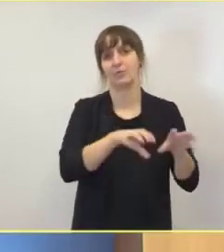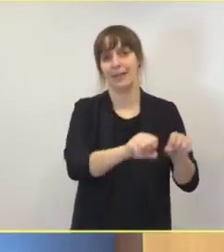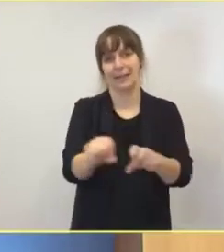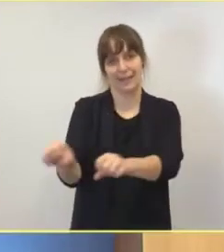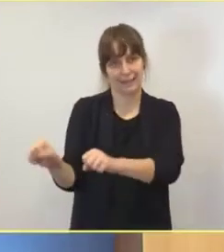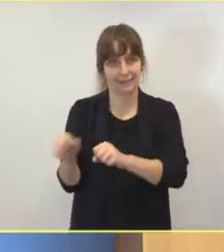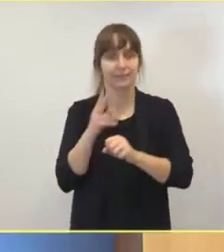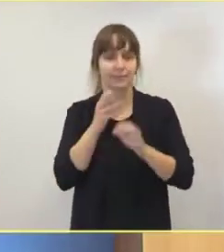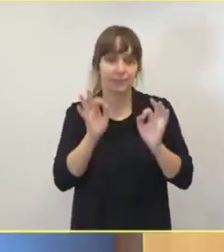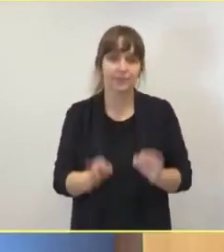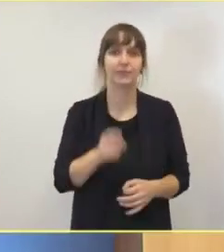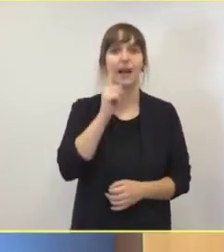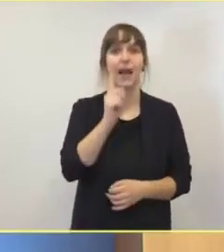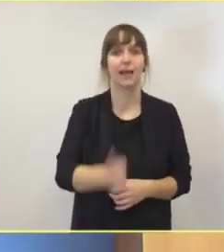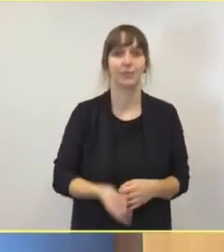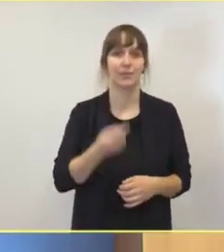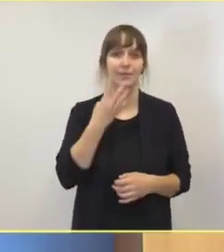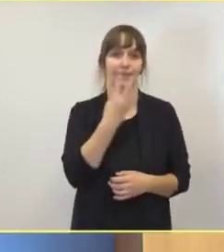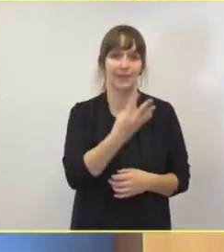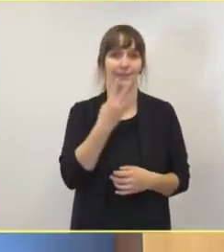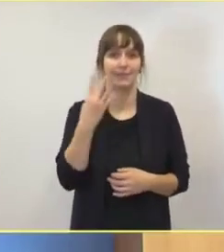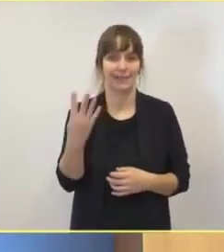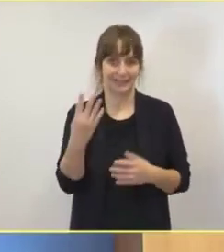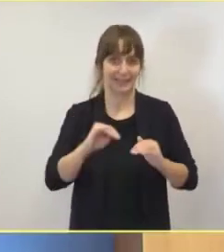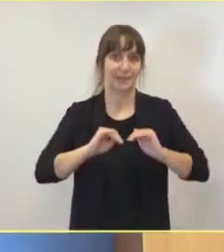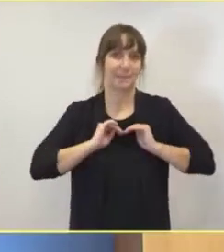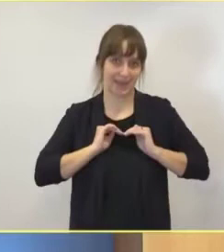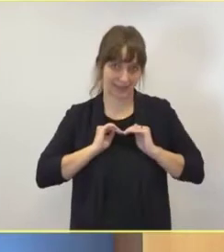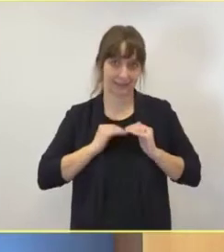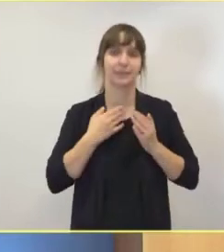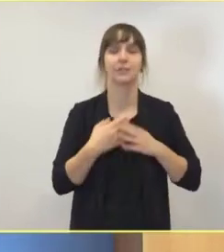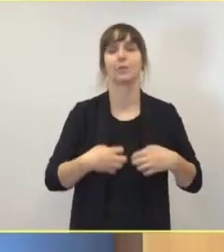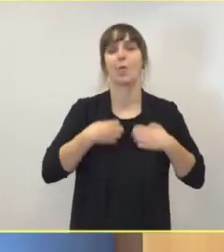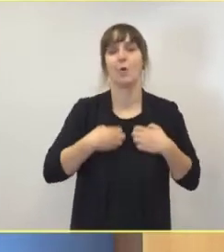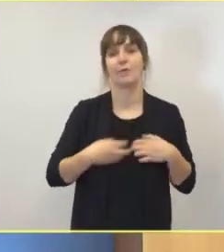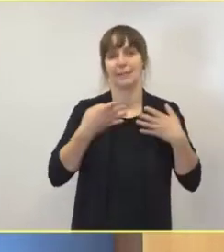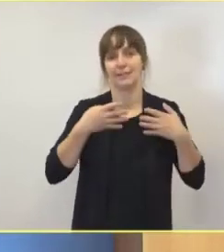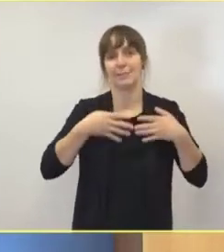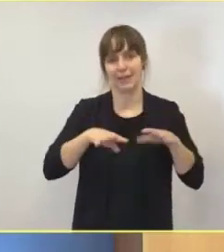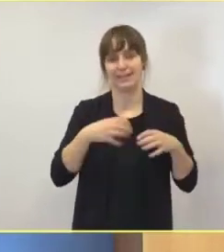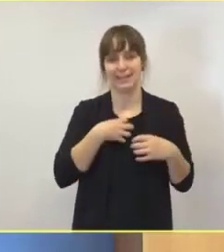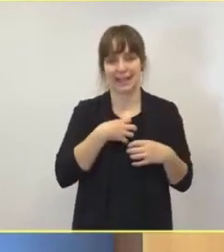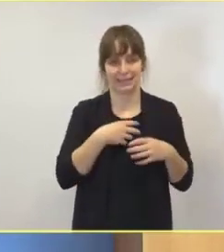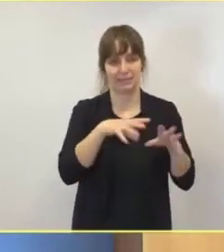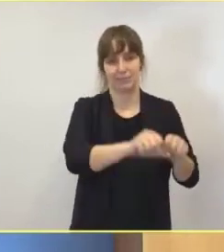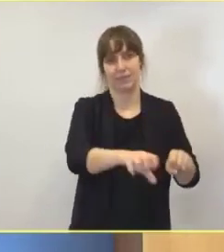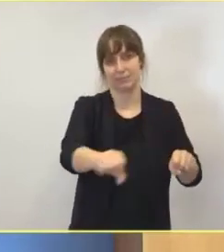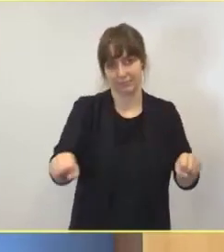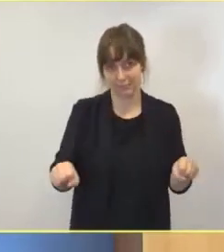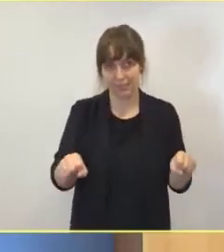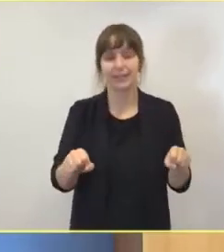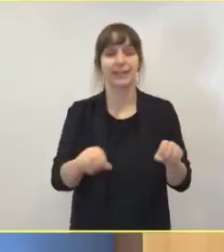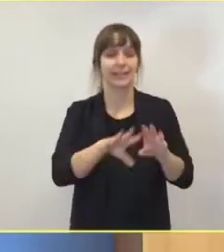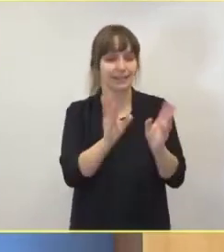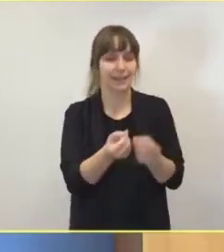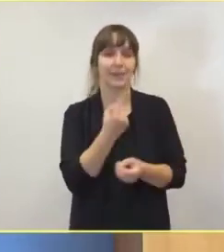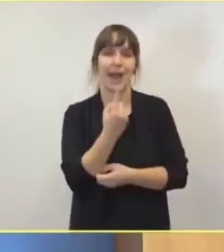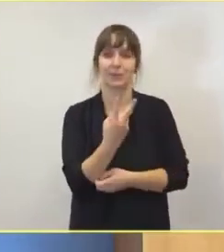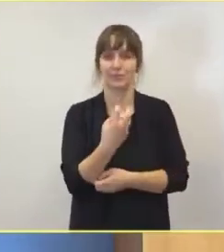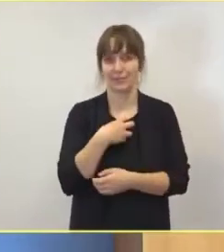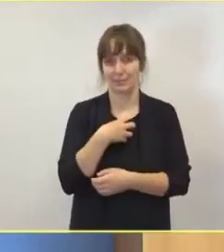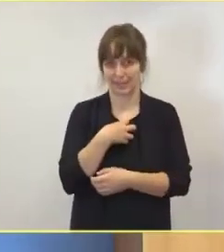154 Bette mit Covid-Patienten belegt, davon 21 Patientinnen auf Intensivstationen.